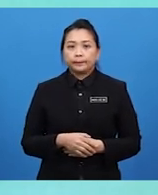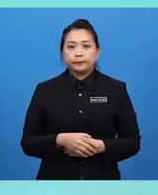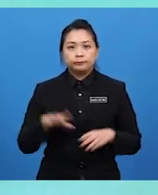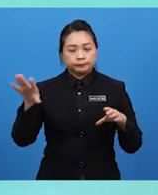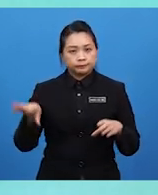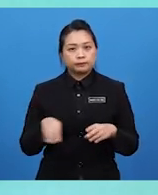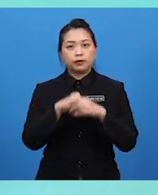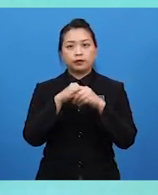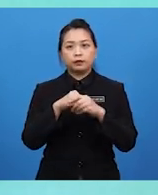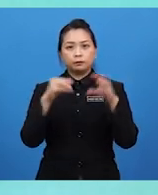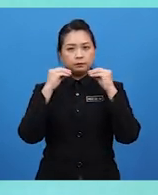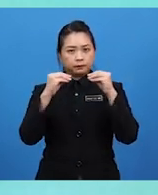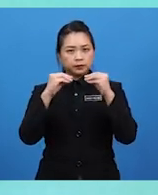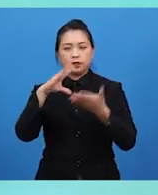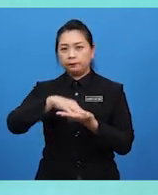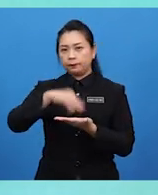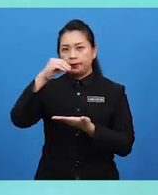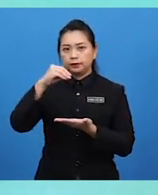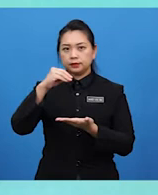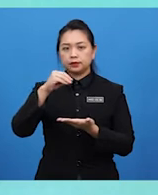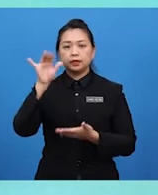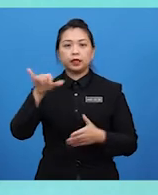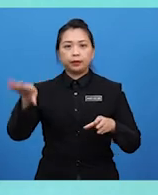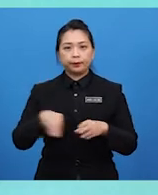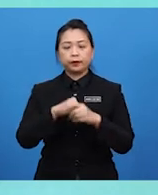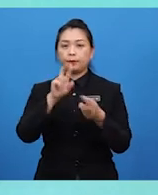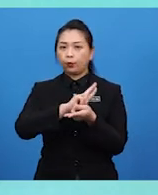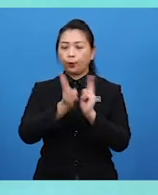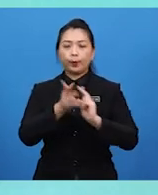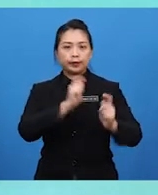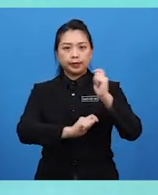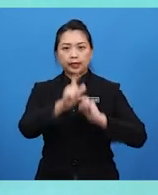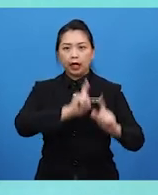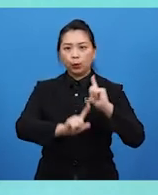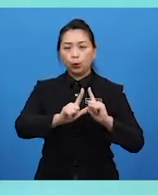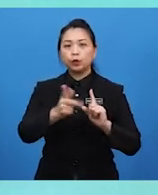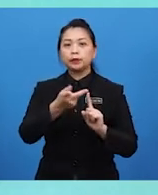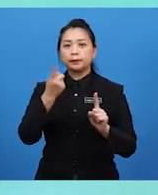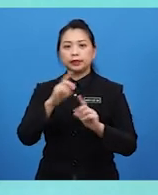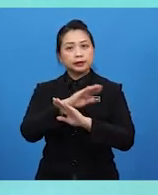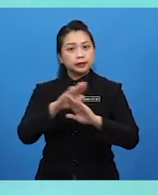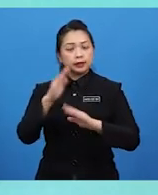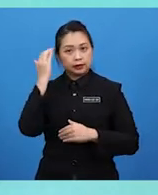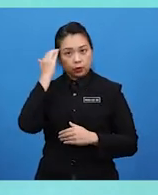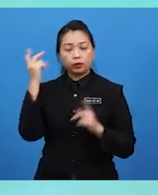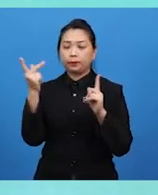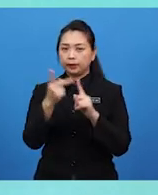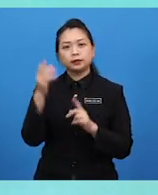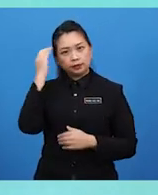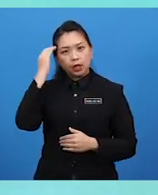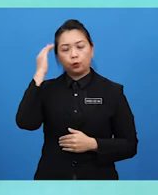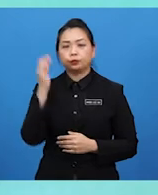pendidikan ini merupakan proses pengajaran dan pembelajaran yang melibatkan perubahan tingkah laku daripada tidak tahu kepada